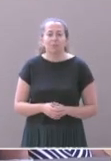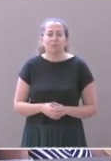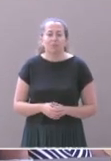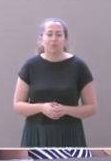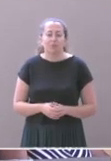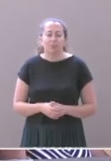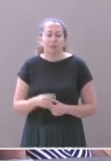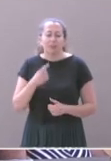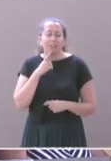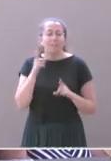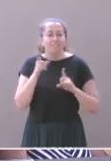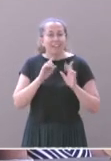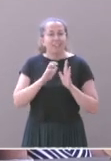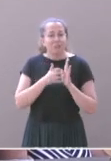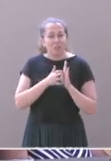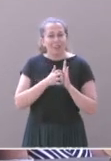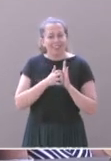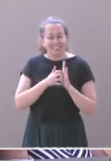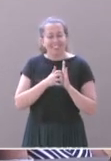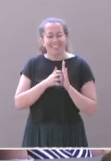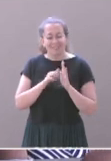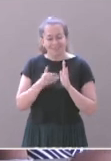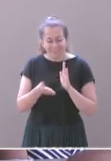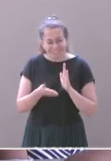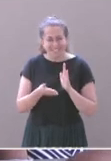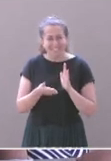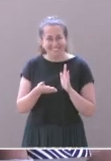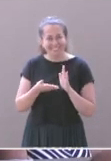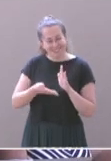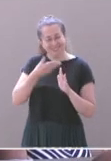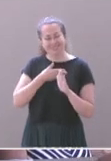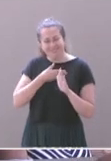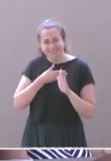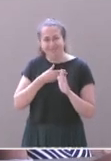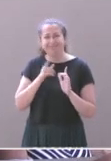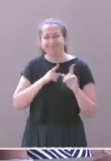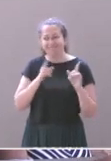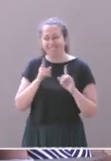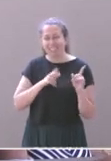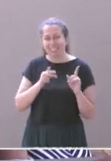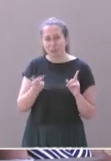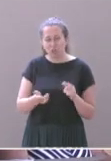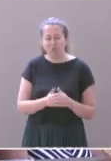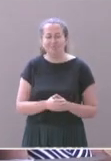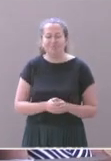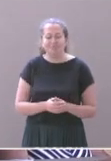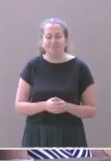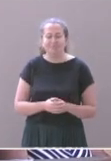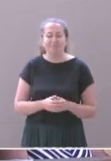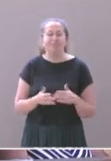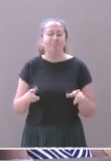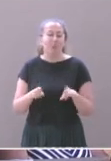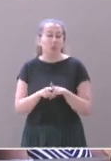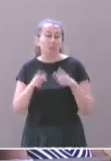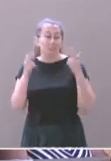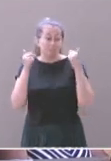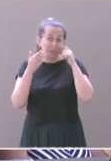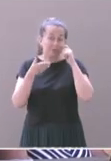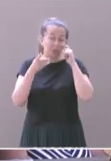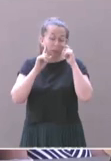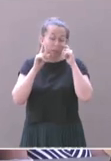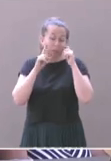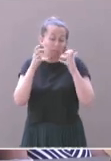de la fête de la tomate. On peut aussi venir à Grabelle et à clapier lors de ce week-end et par là même vérifier que cet atlas